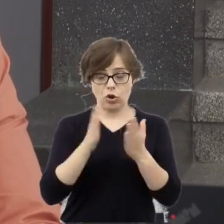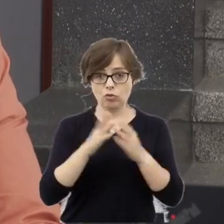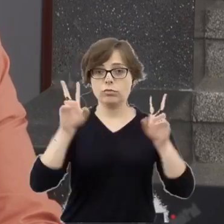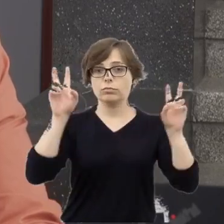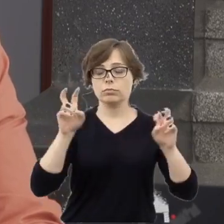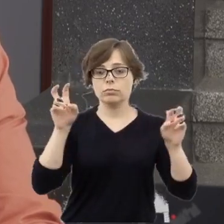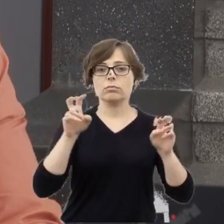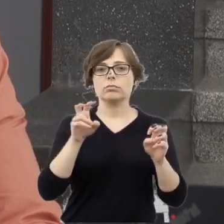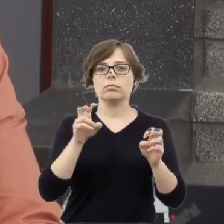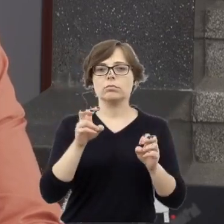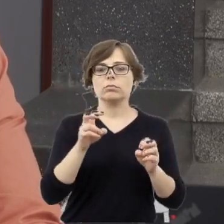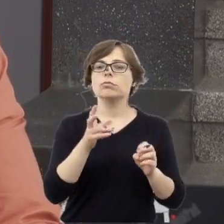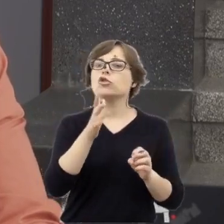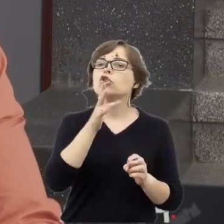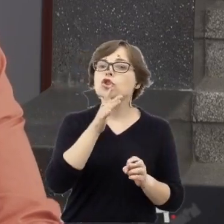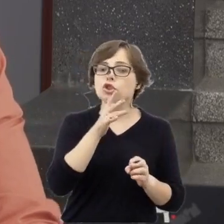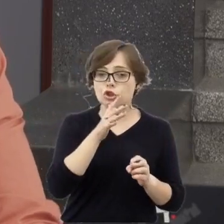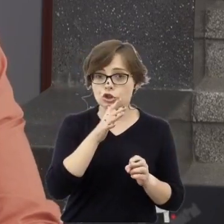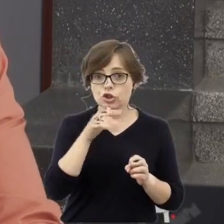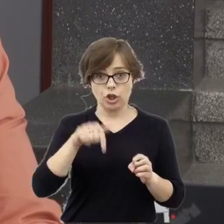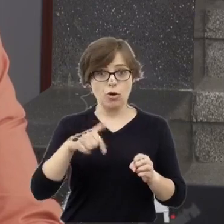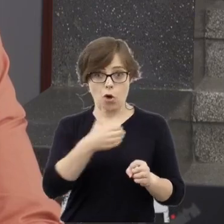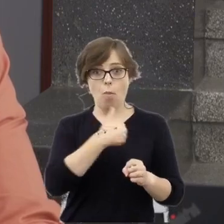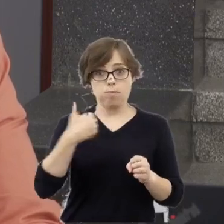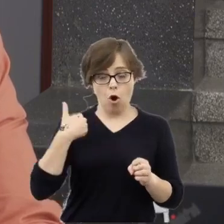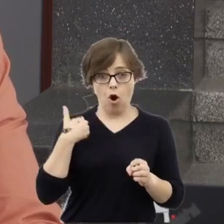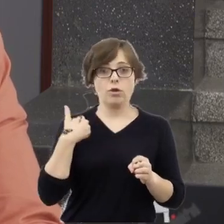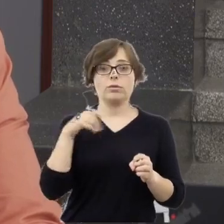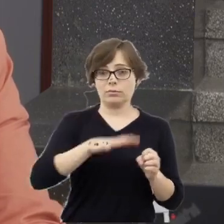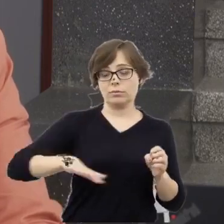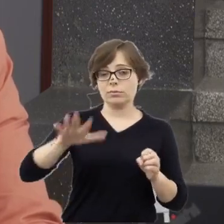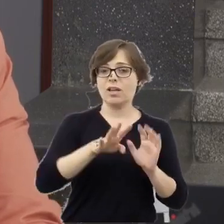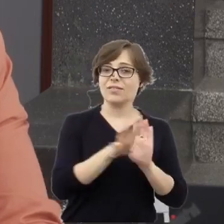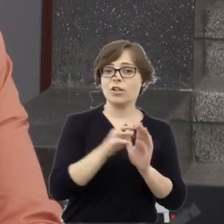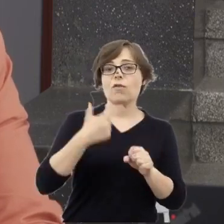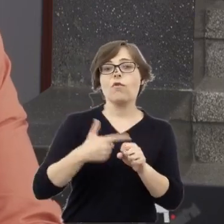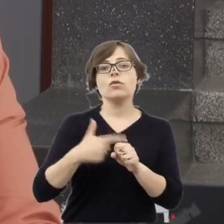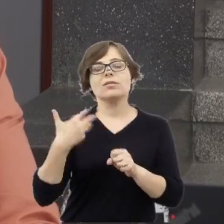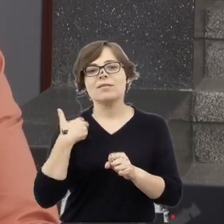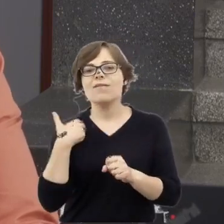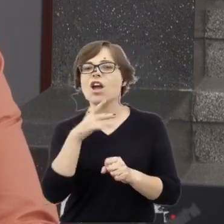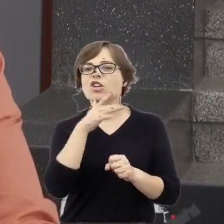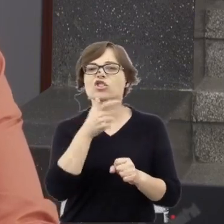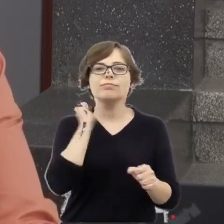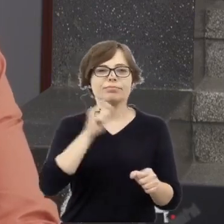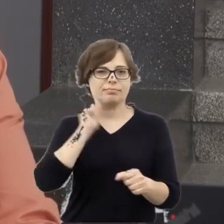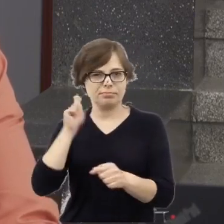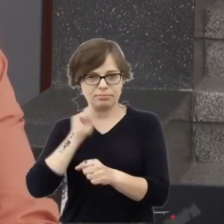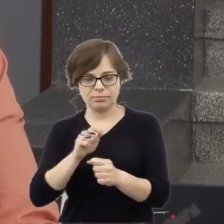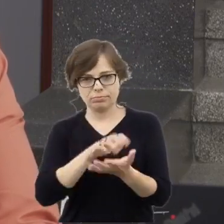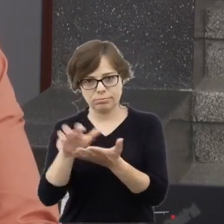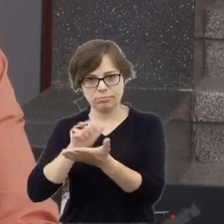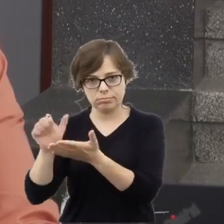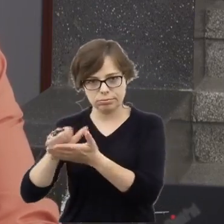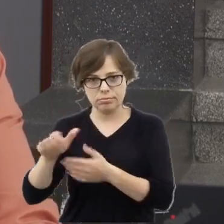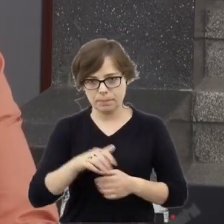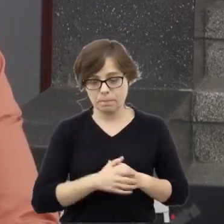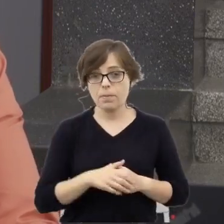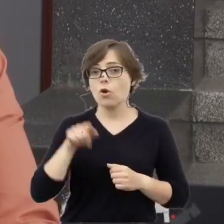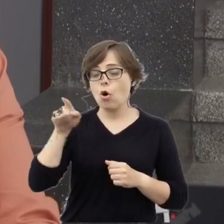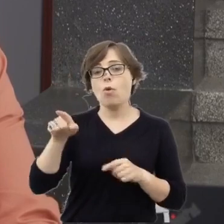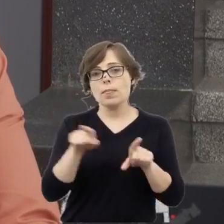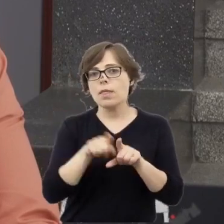Pogromy Żydów na ziemiach polskich w XIX i XX wieku. Zajmował się tomem dotyczącym